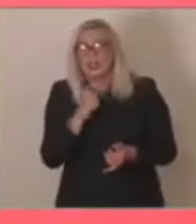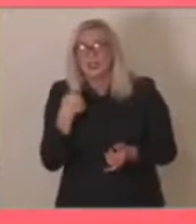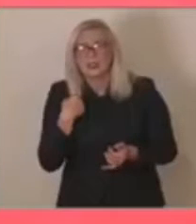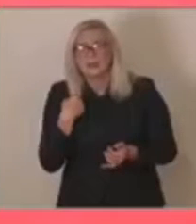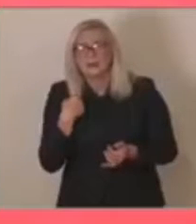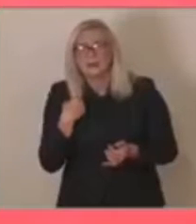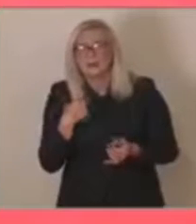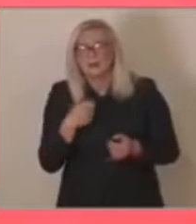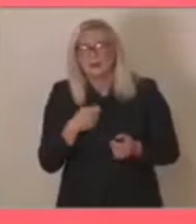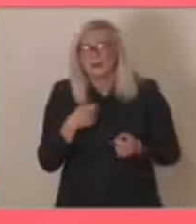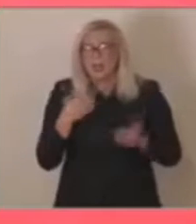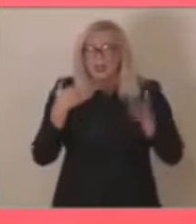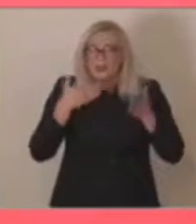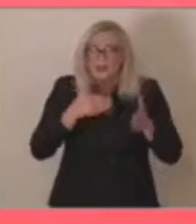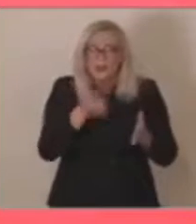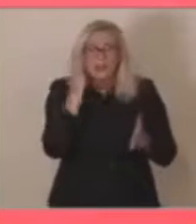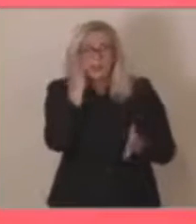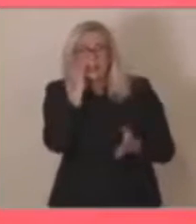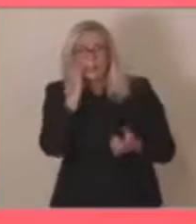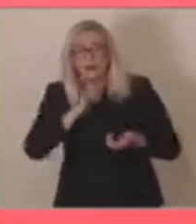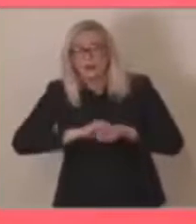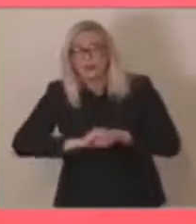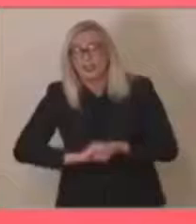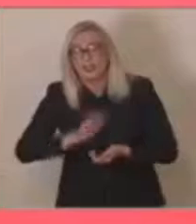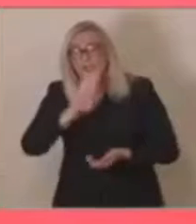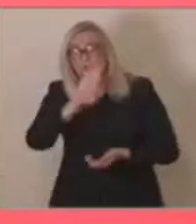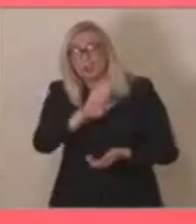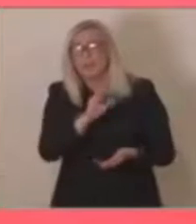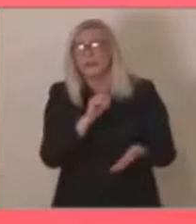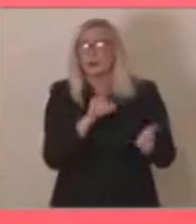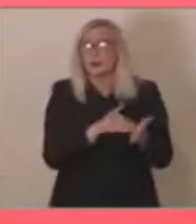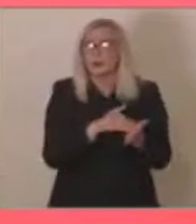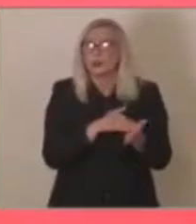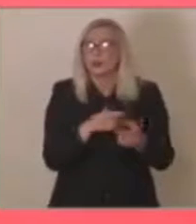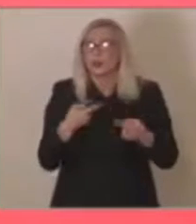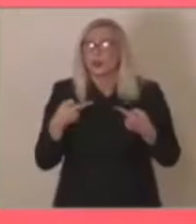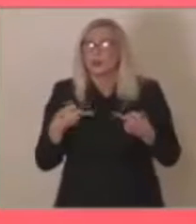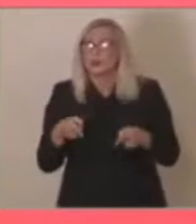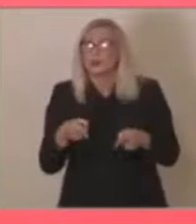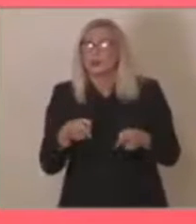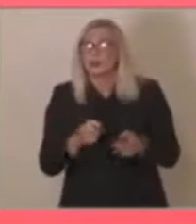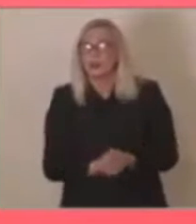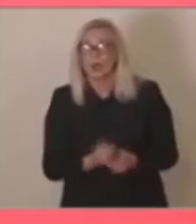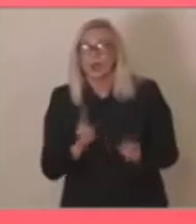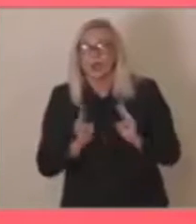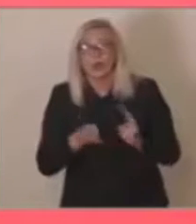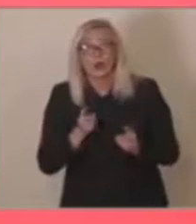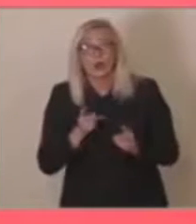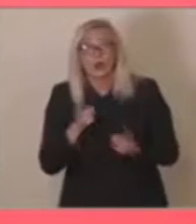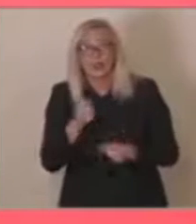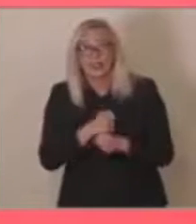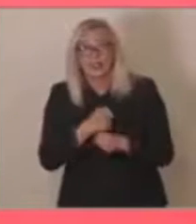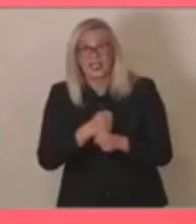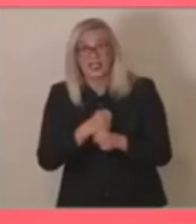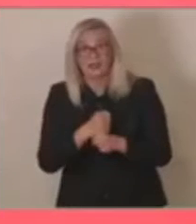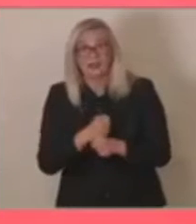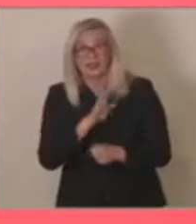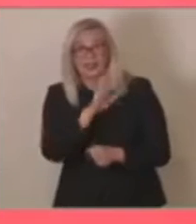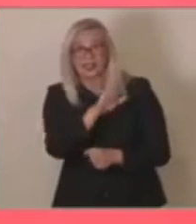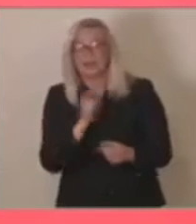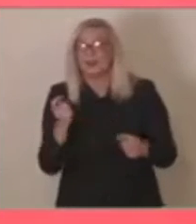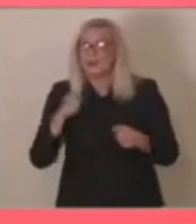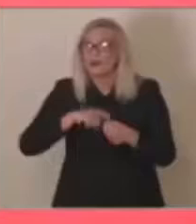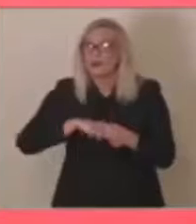на ромската заедница и на нимните потреби, особено кога се работи за нимото